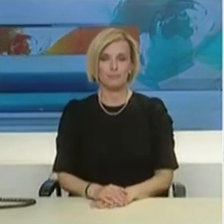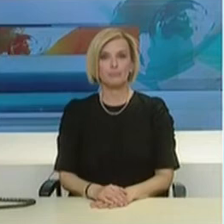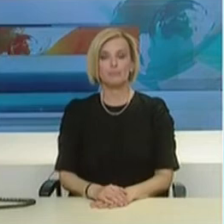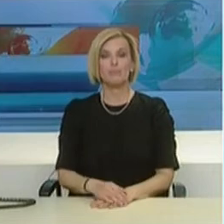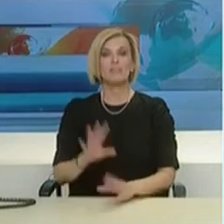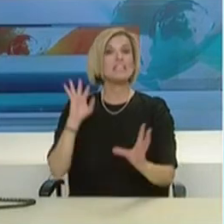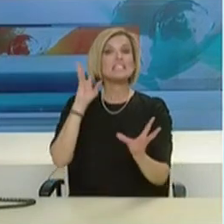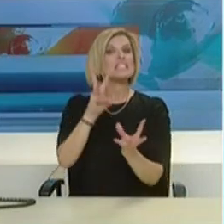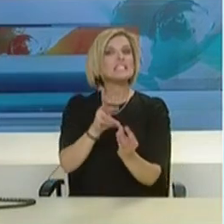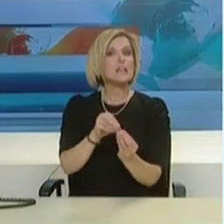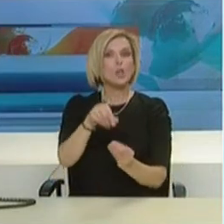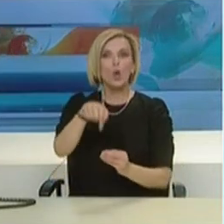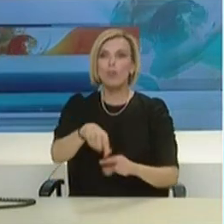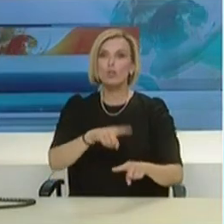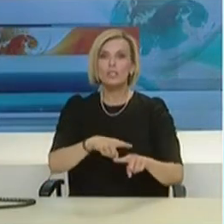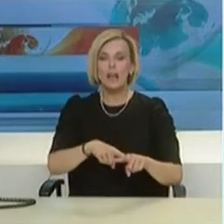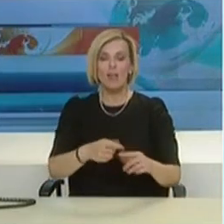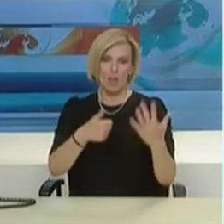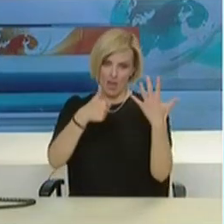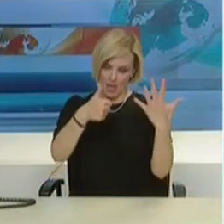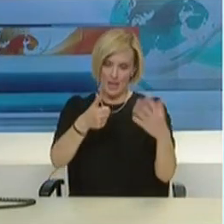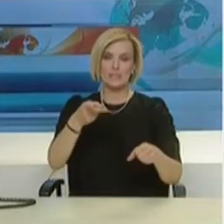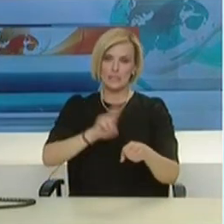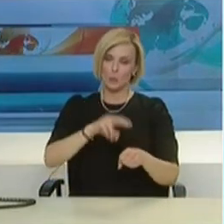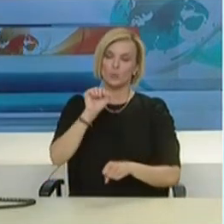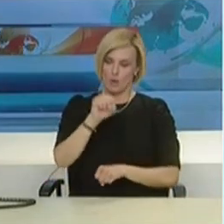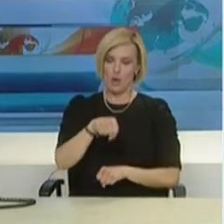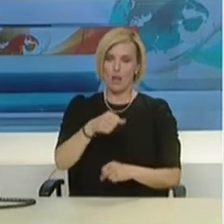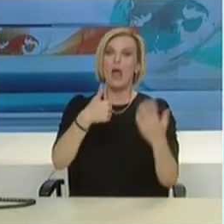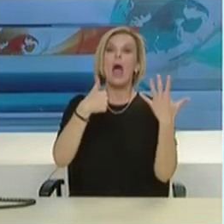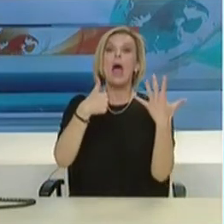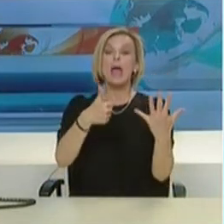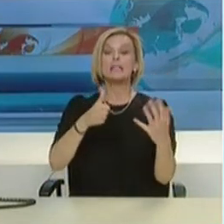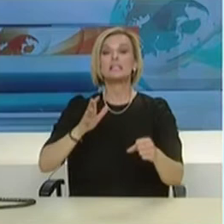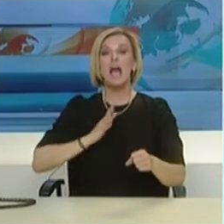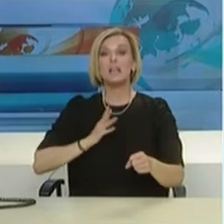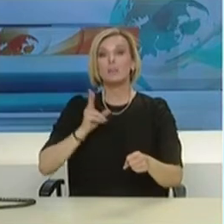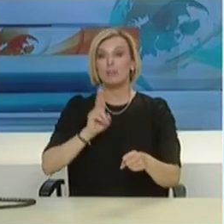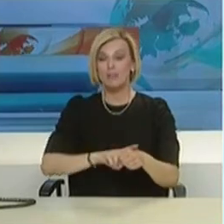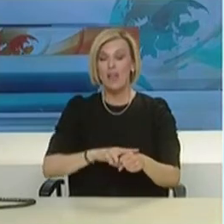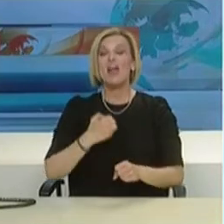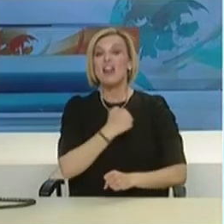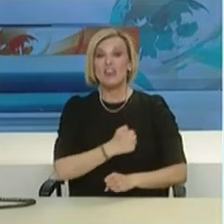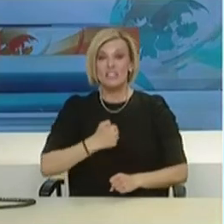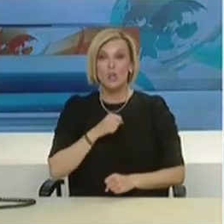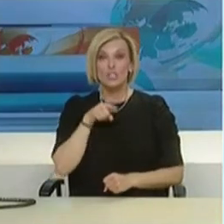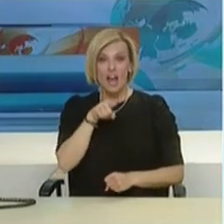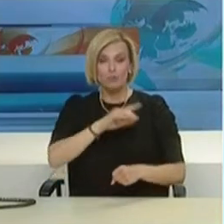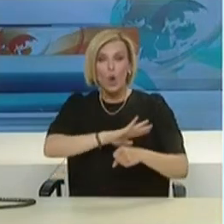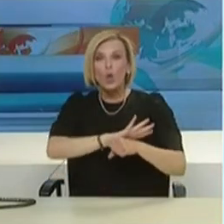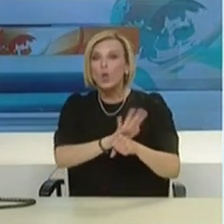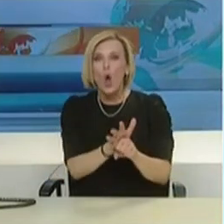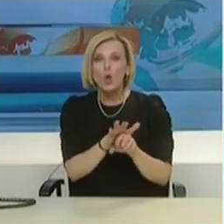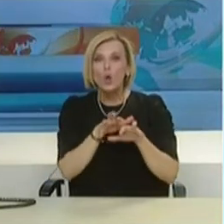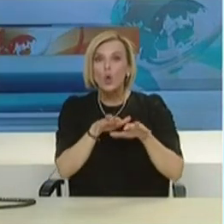Έχουμε συνολικά έξι νεκρούς, αλλά σας είπα και πάλι είναι μια νόσος η οποία στην πλειονότητά